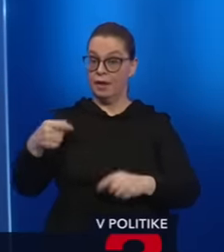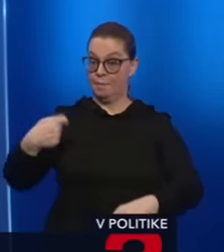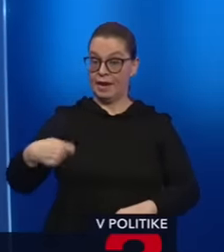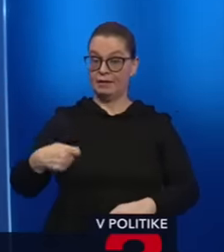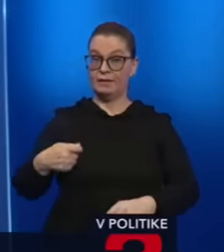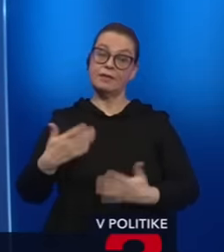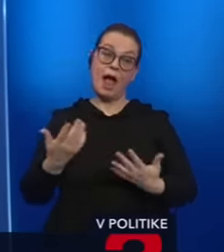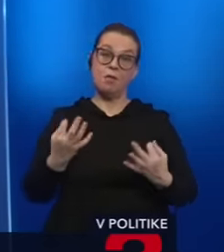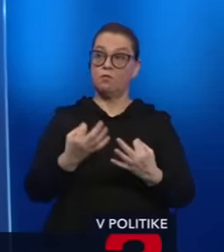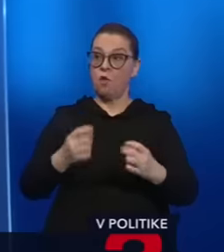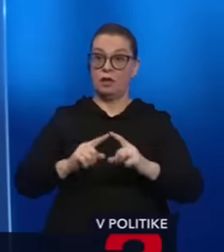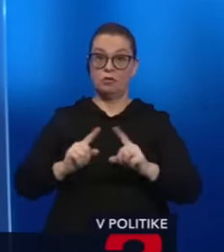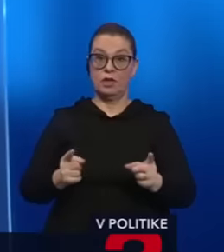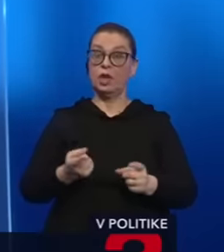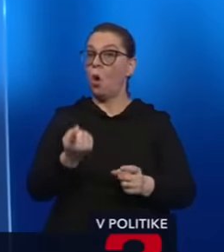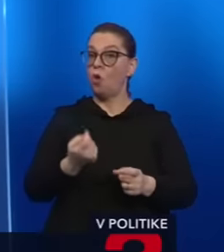koalície,